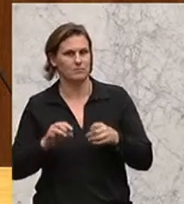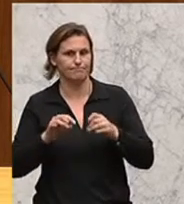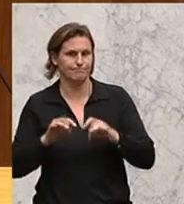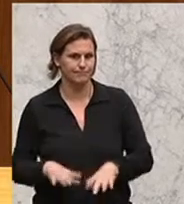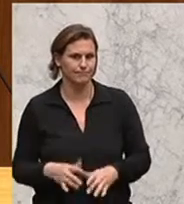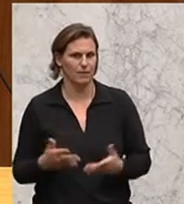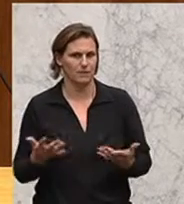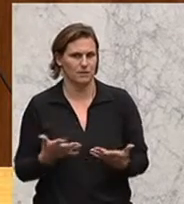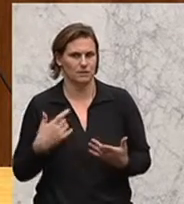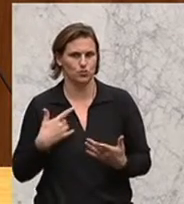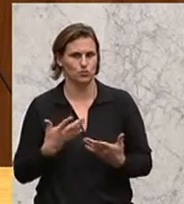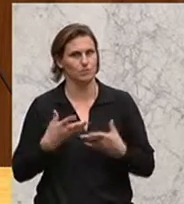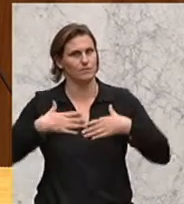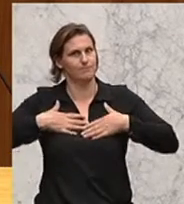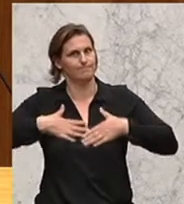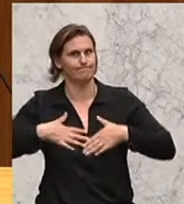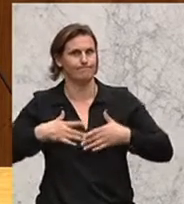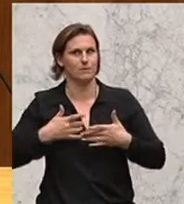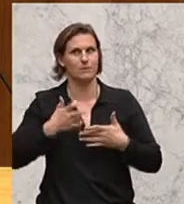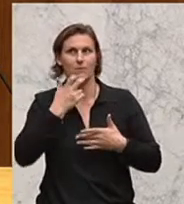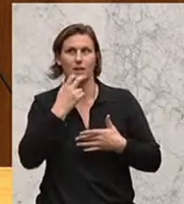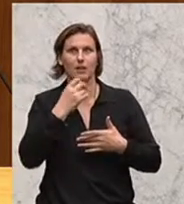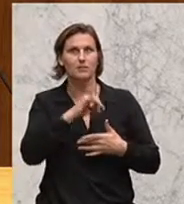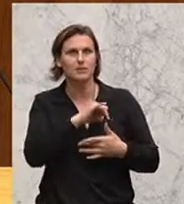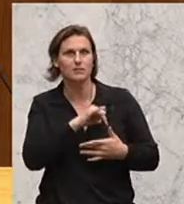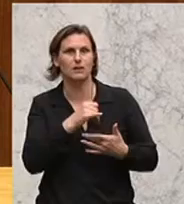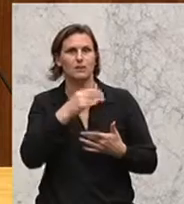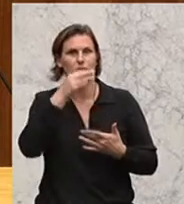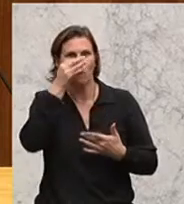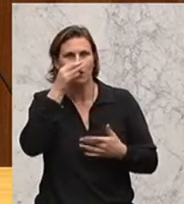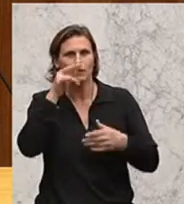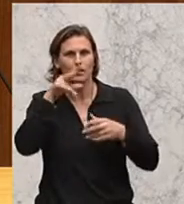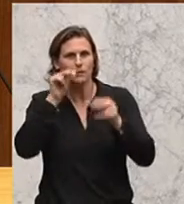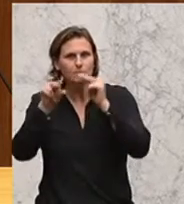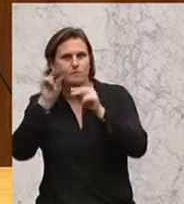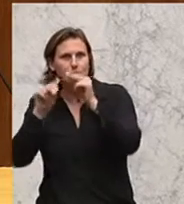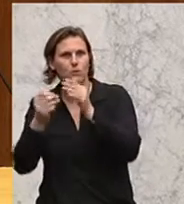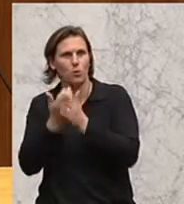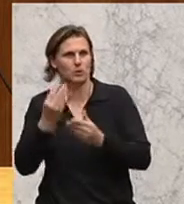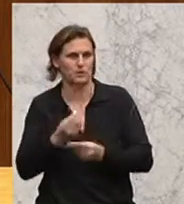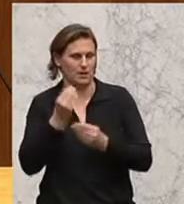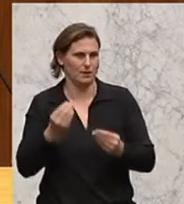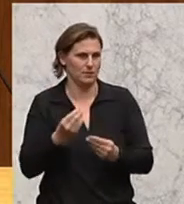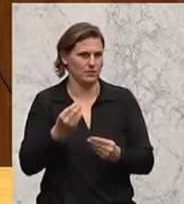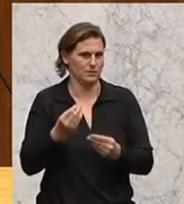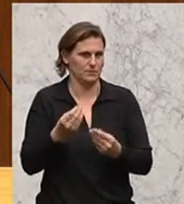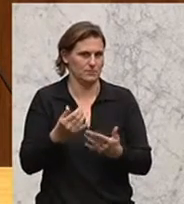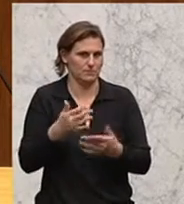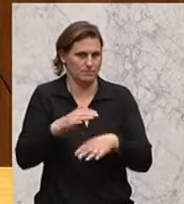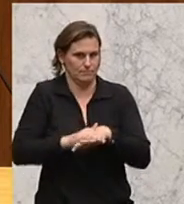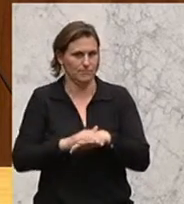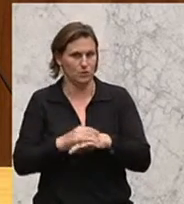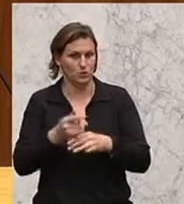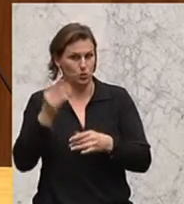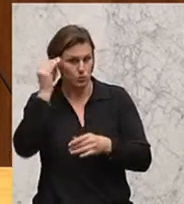was sie von der Natur aus haben, nämlich den Willen zu lernen und immer wieder neue Dinge zu entdecken. Und um das in